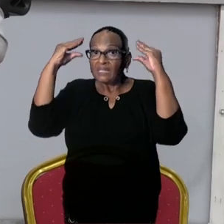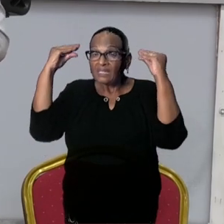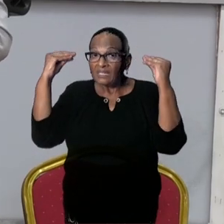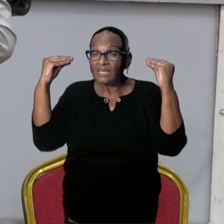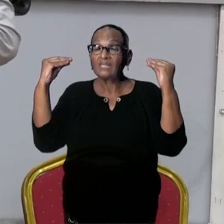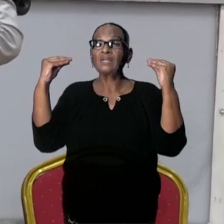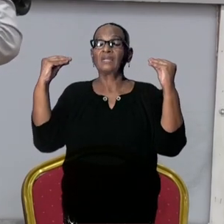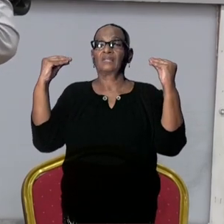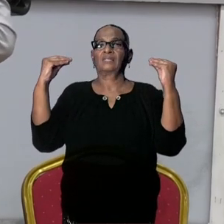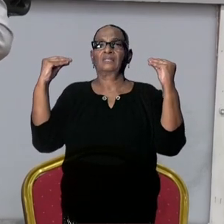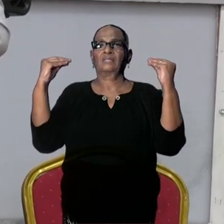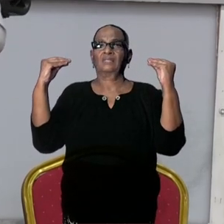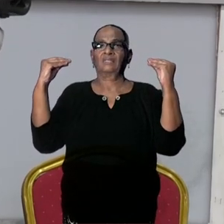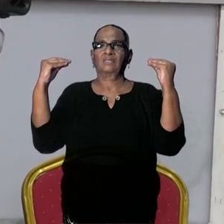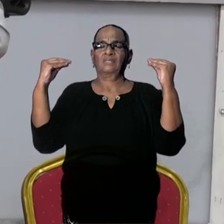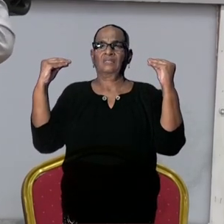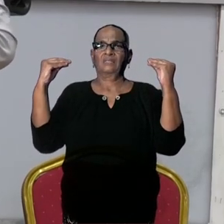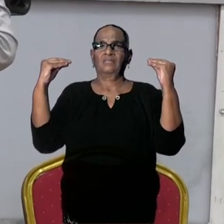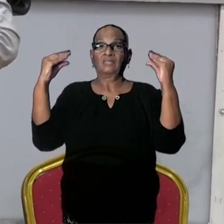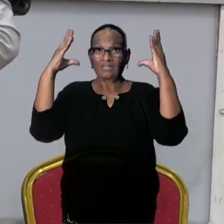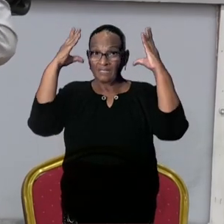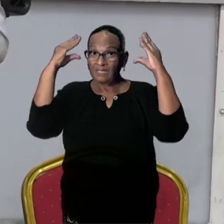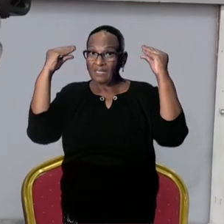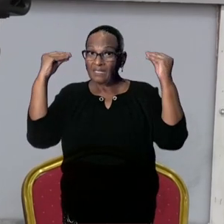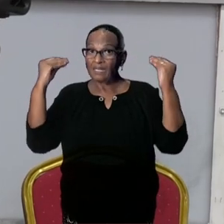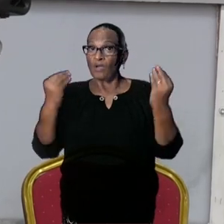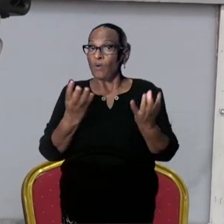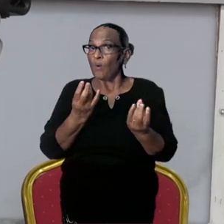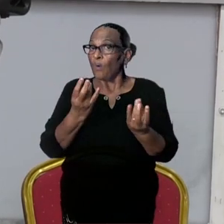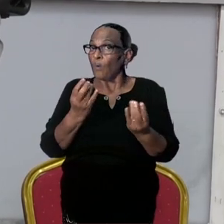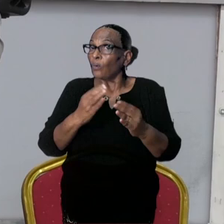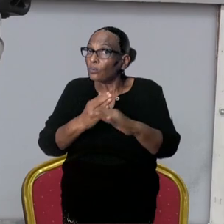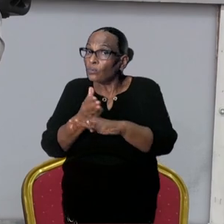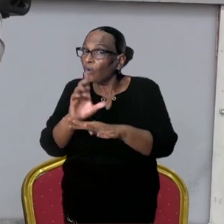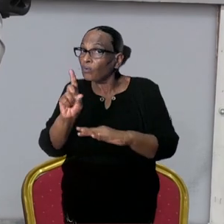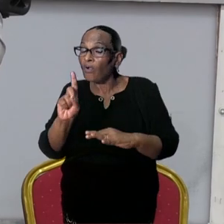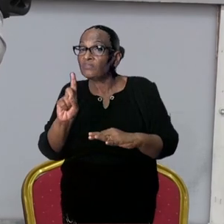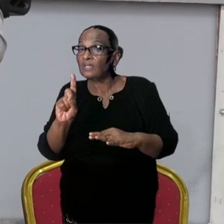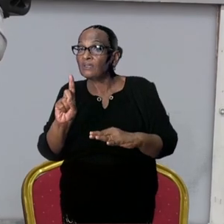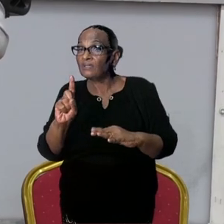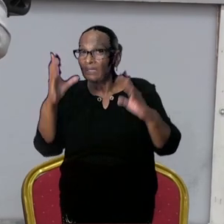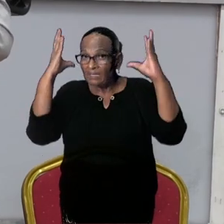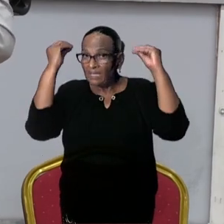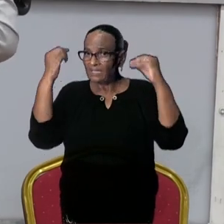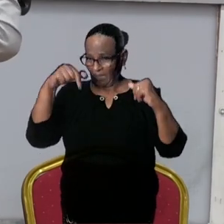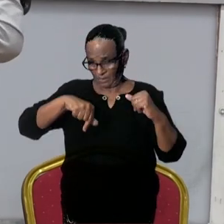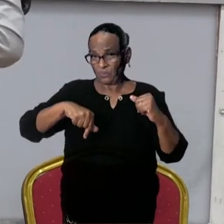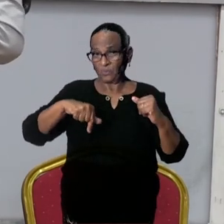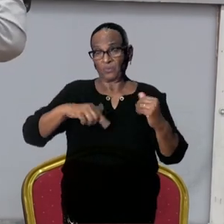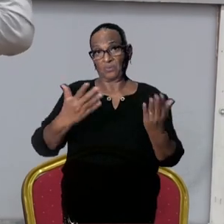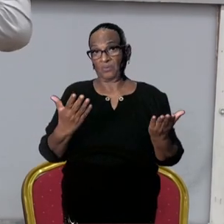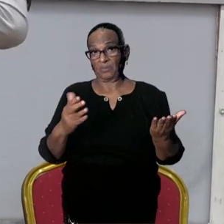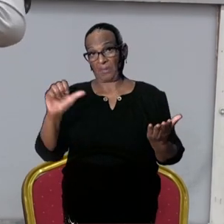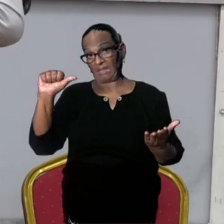dat men nu begint na te gaan in hoeverre men door wil gaan met AstraZeneca.